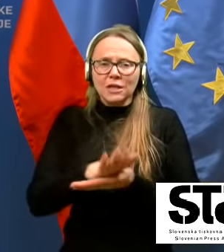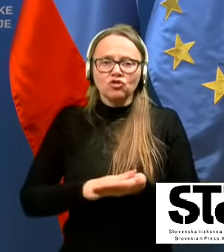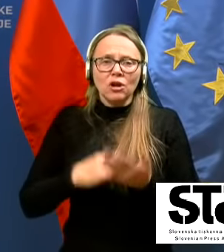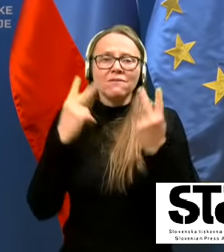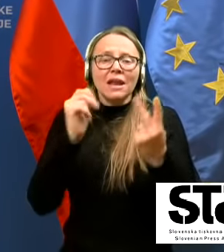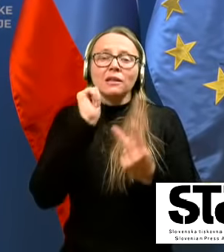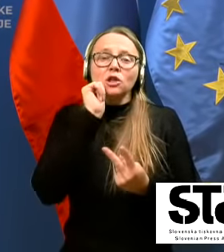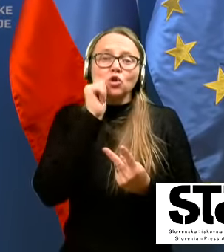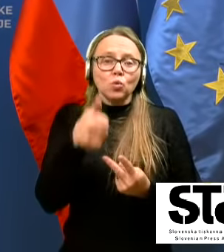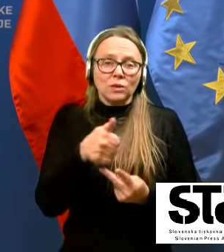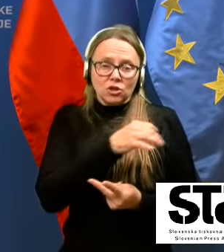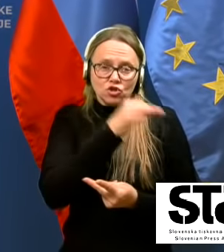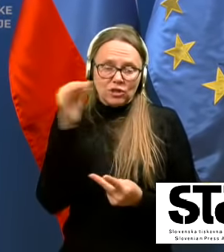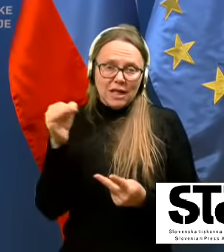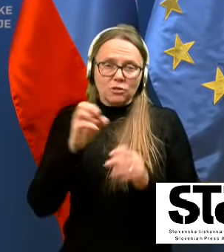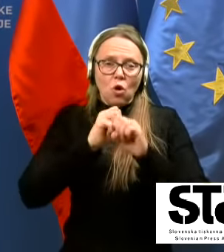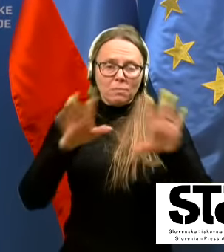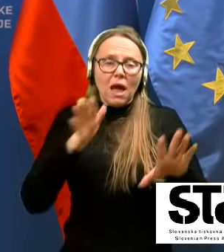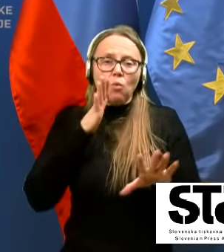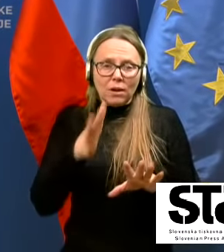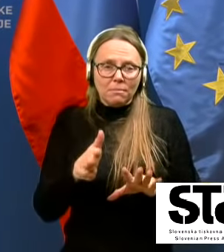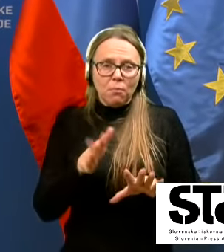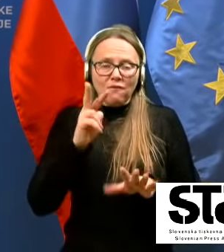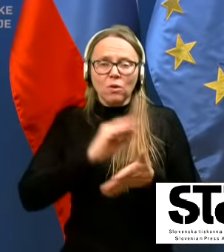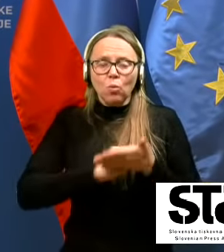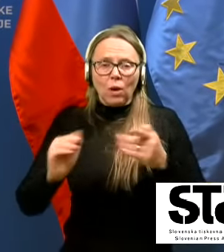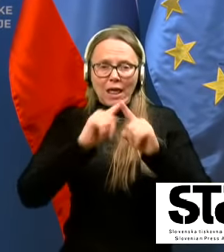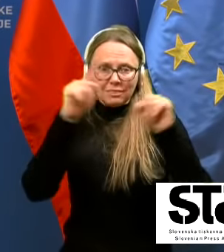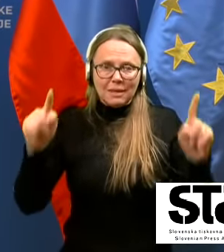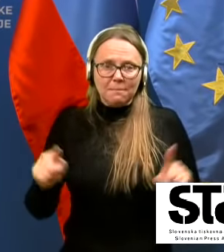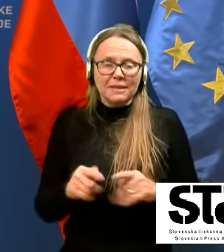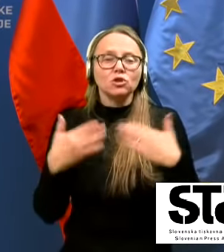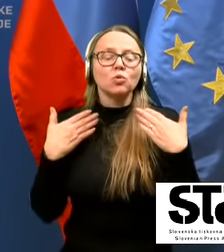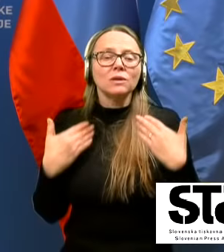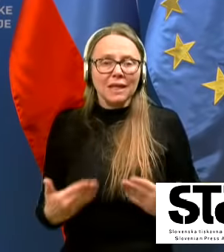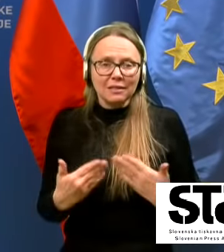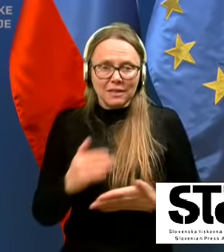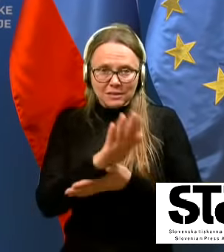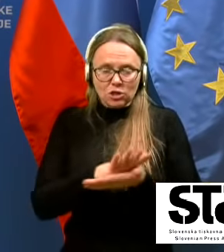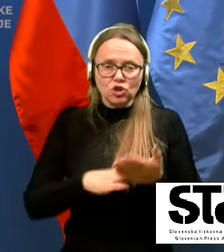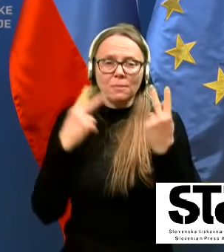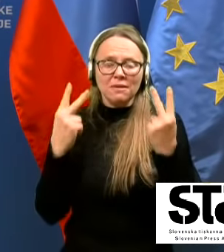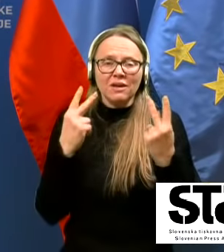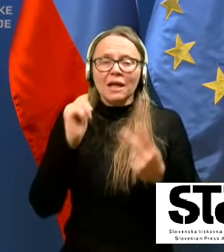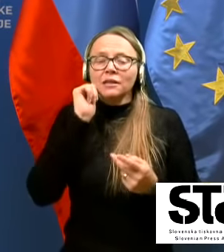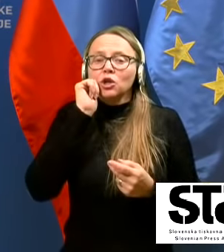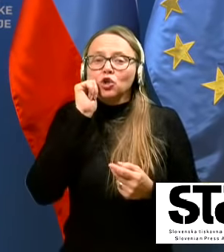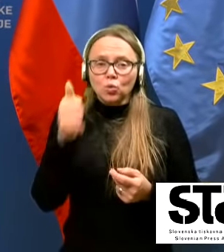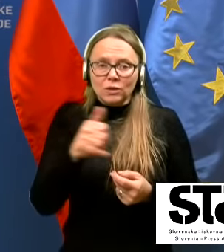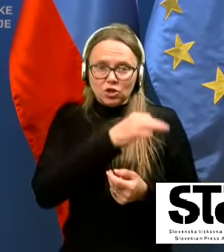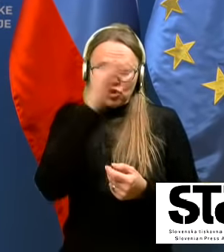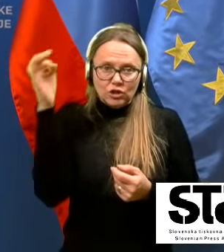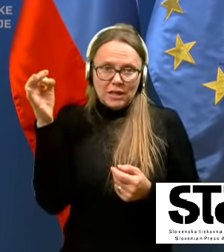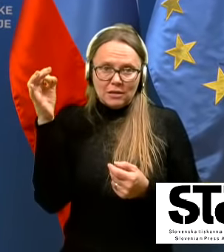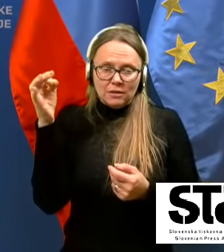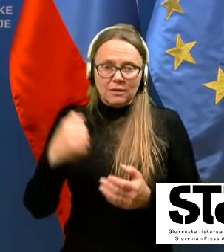jutrišnjim dnem. Objavljen bo v uradnem listu danes, začne pa veljati z jutrišnjim dnem.